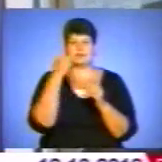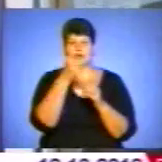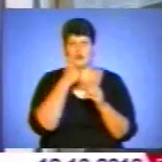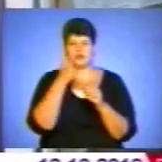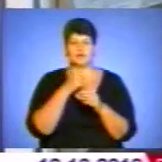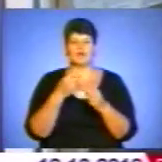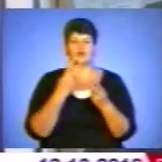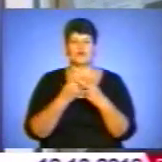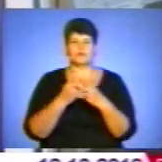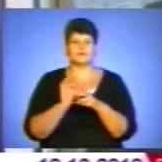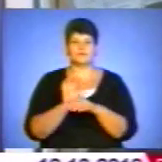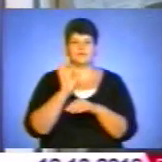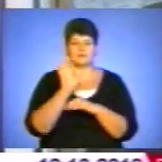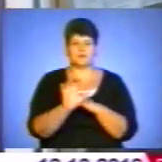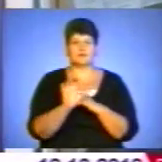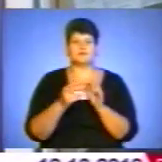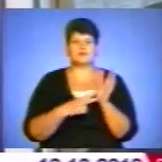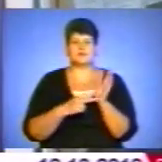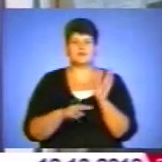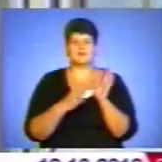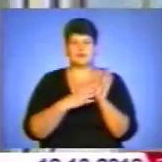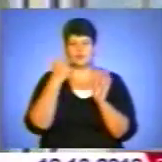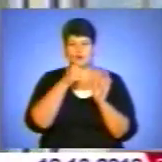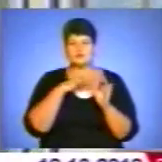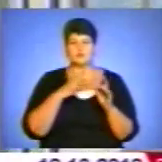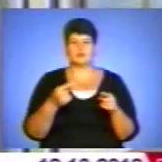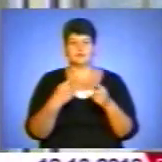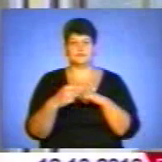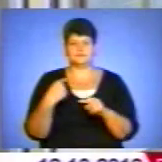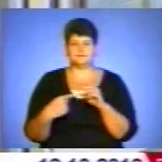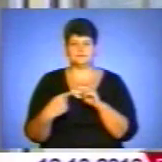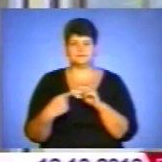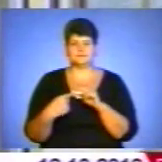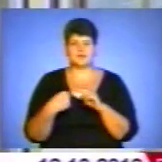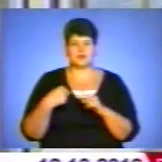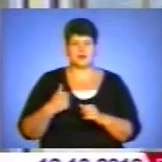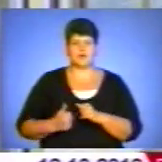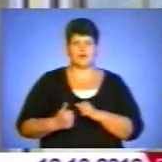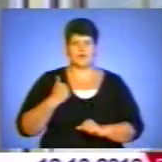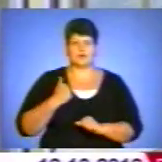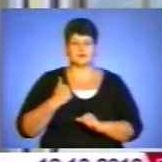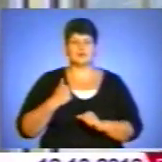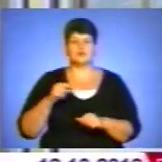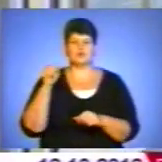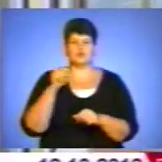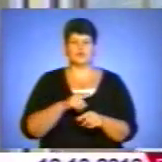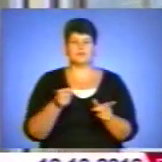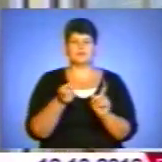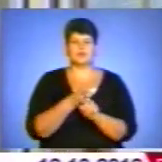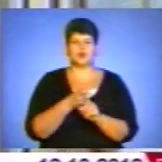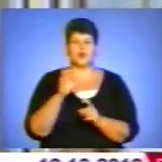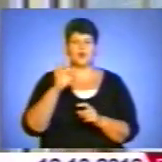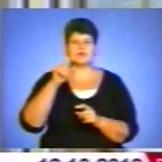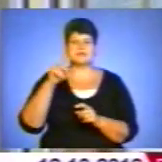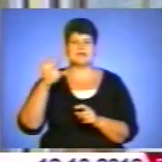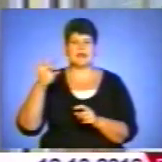засланні. Однак вони були в 89-му році, вони були реабілітовані. Я гордий, що я причетний був до Озарянського архіву, який